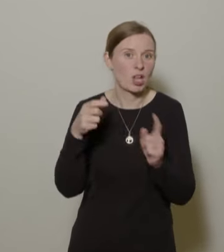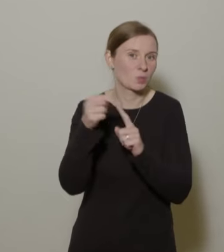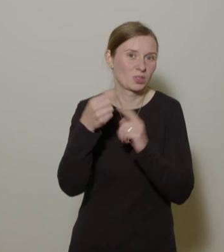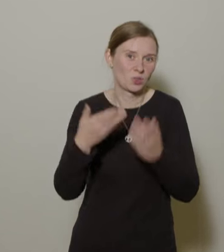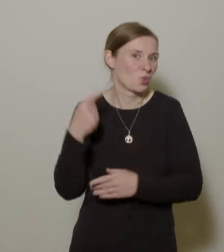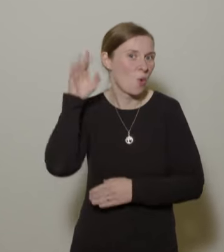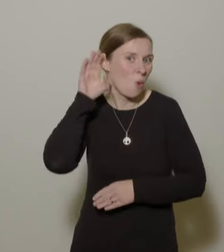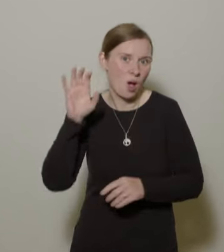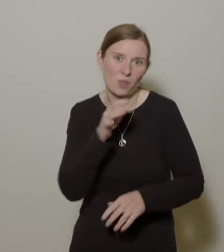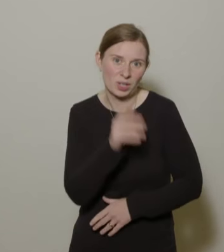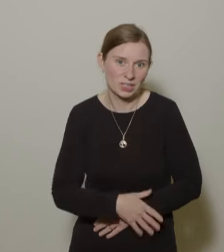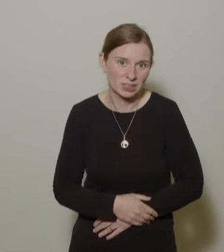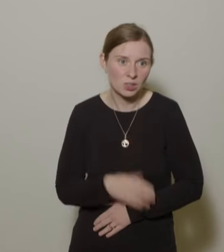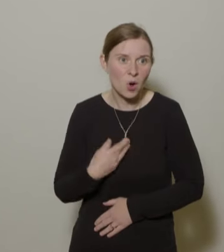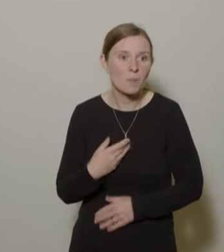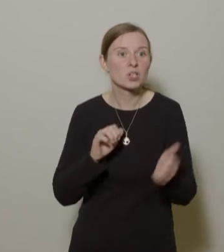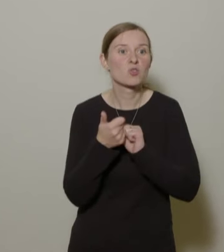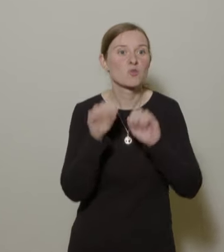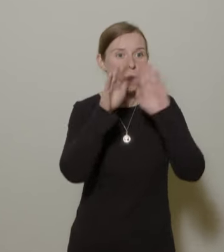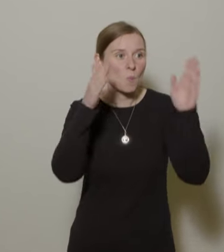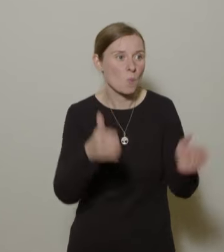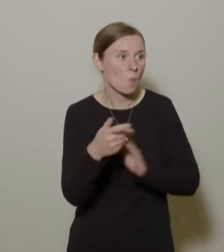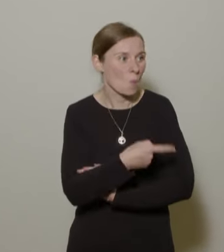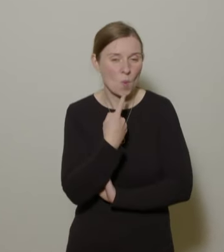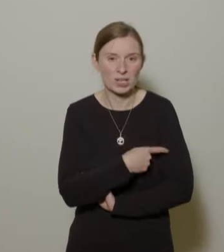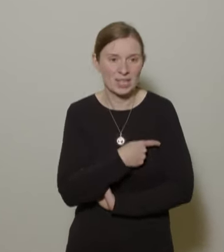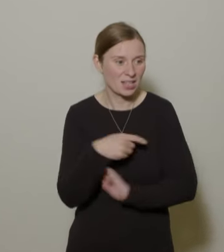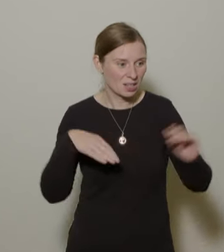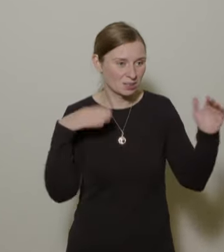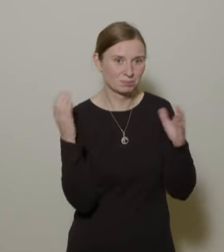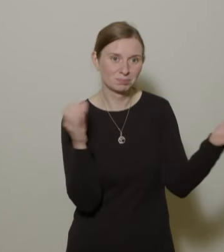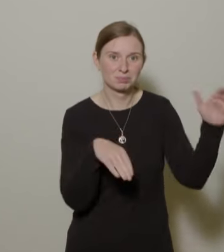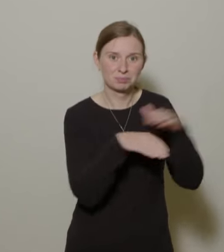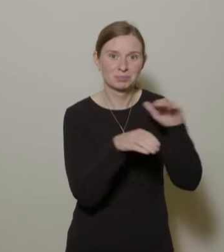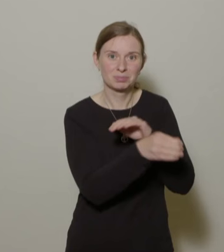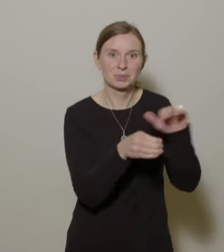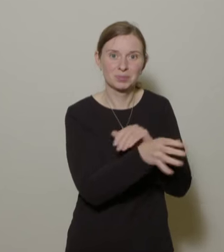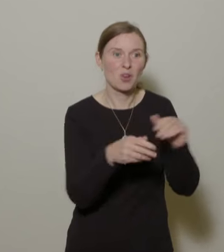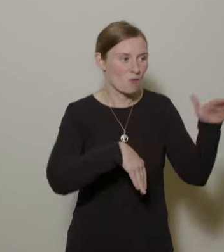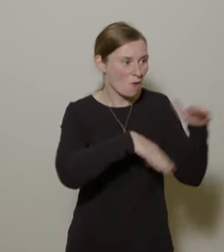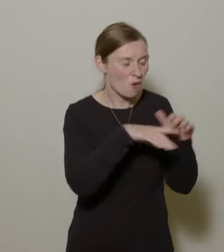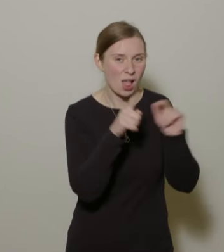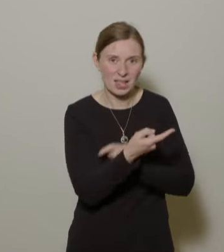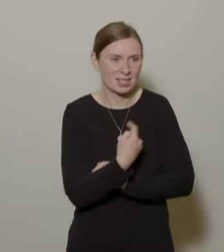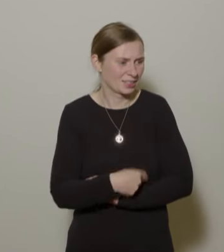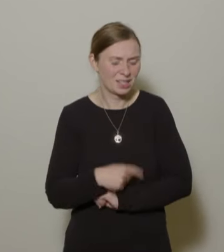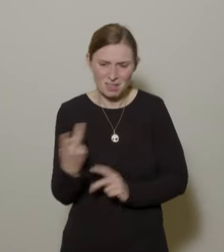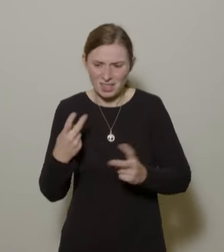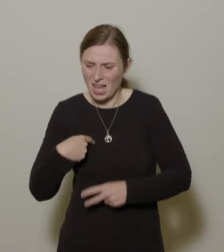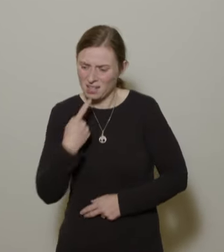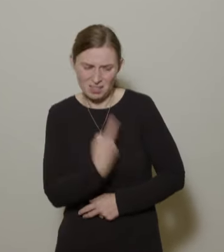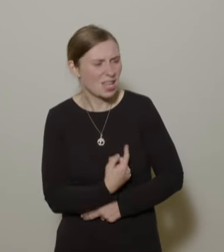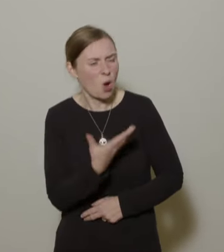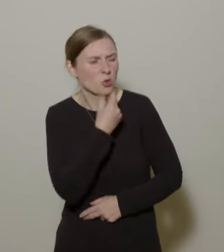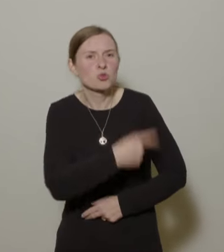Turnhalle belegt wird, dann ist die belegt, egal ob Sie sagen, wir finden das nicht schön, dann findet kein Sportunterricht statt. Und ich muss sagen, ich habe die Schnauze voll